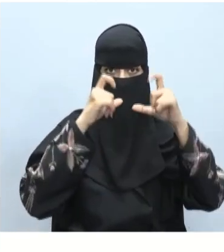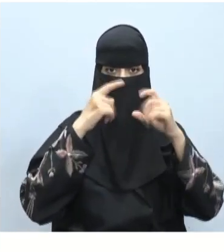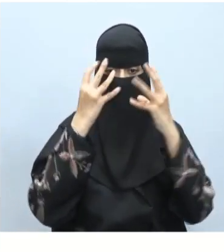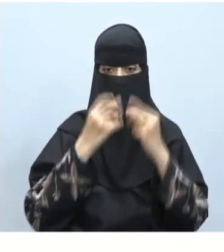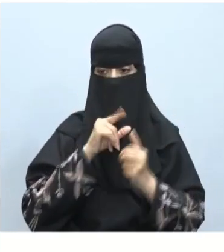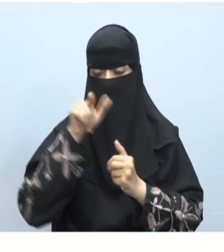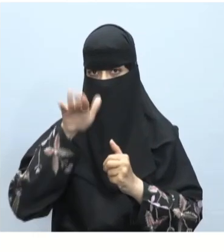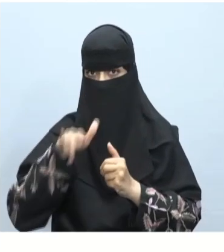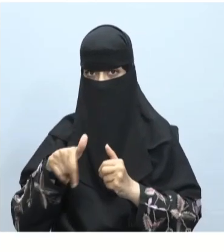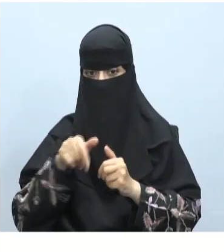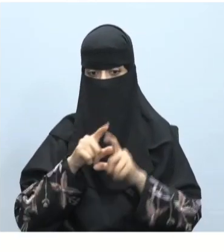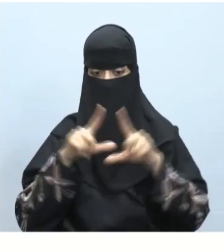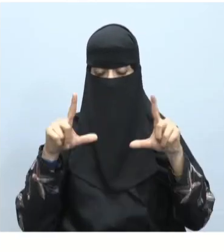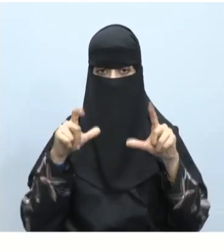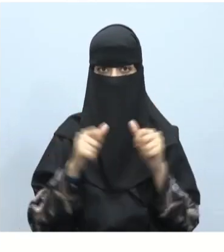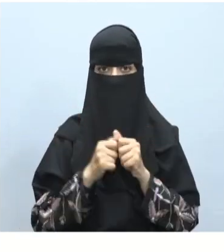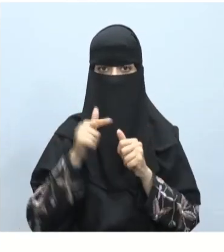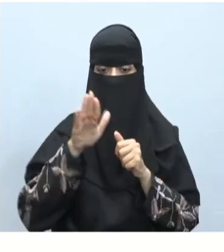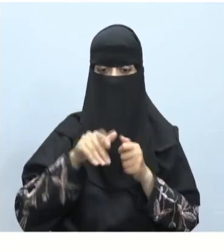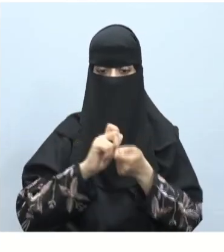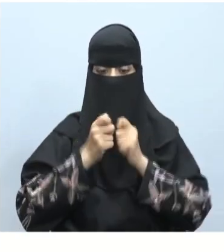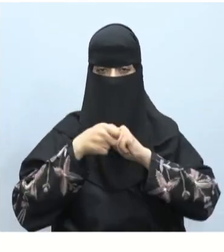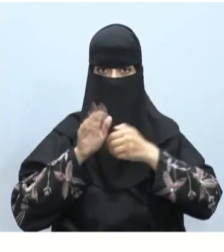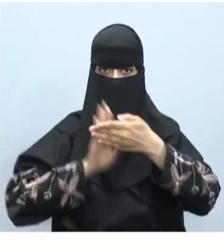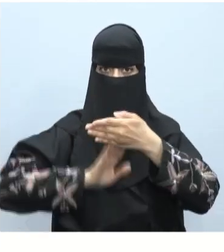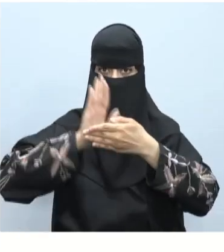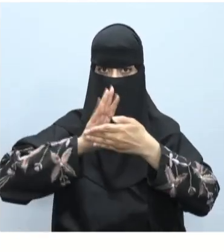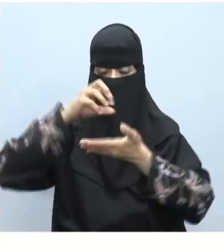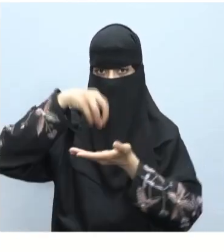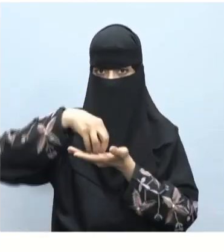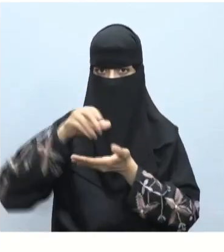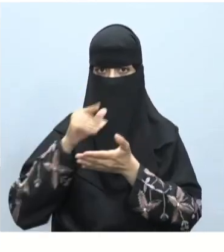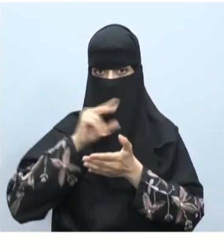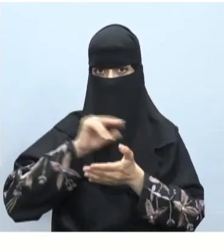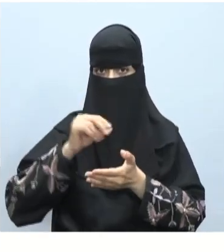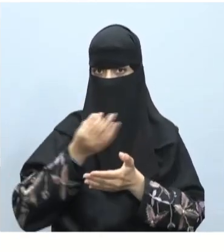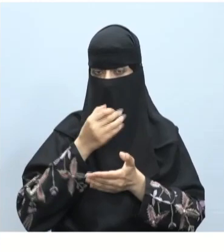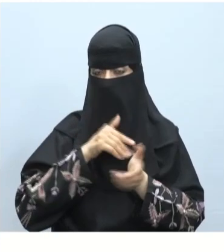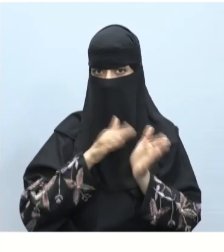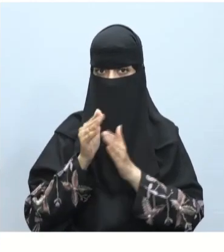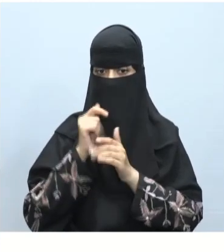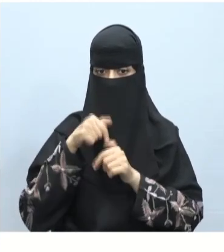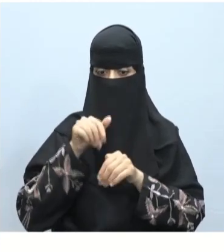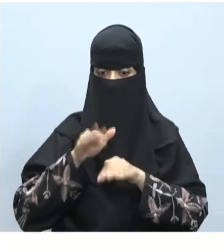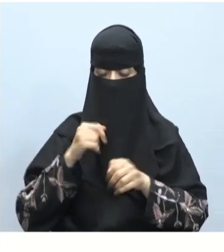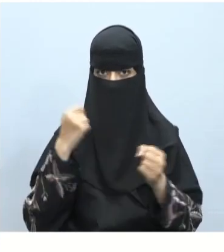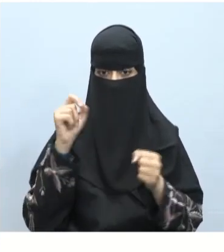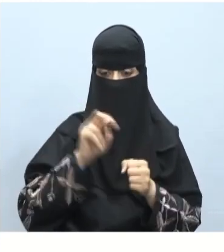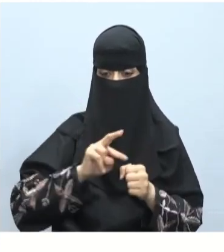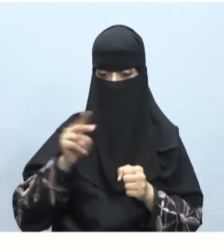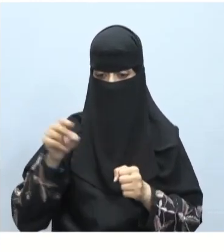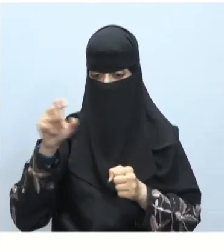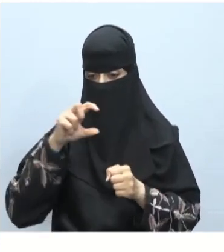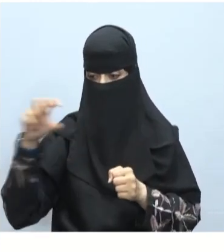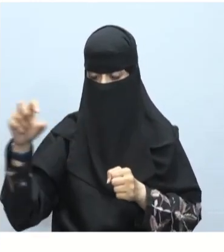لائم محتوى صفحتك ولتغيير خلفية الموقع كما في هذا التطبيق العملي مجرد تمرير الفائرة